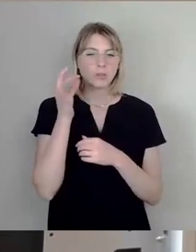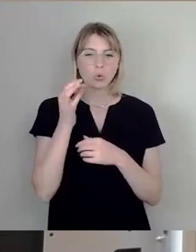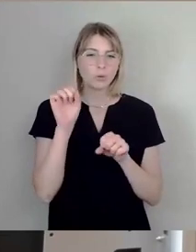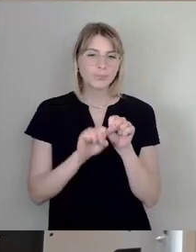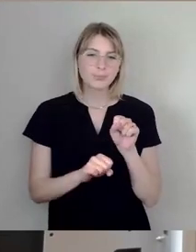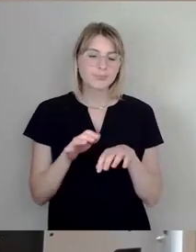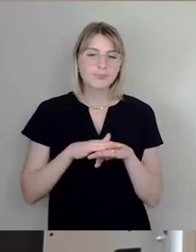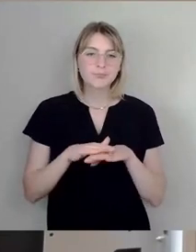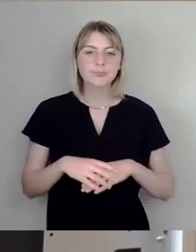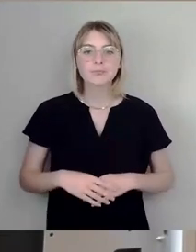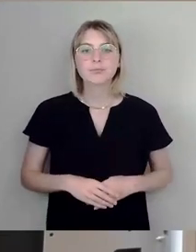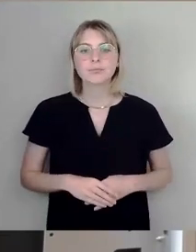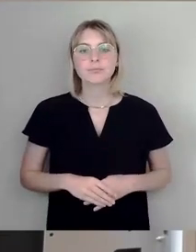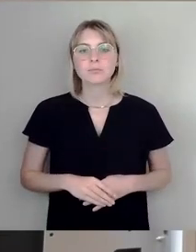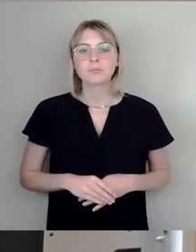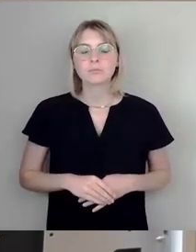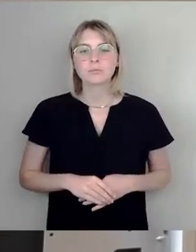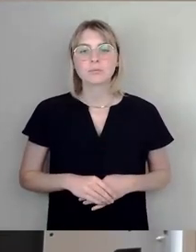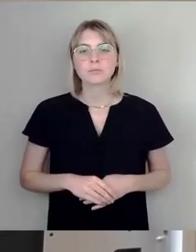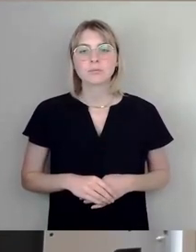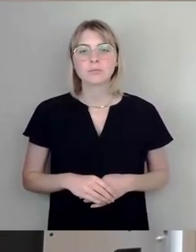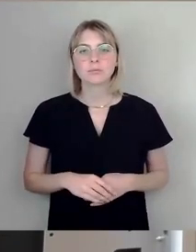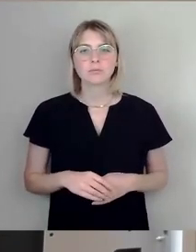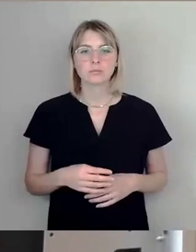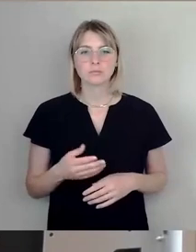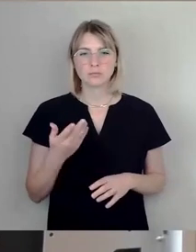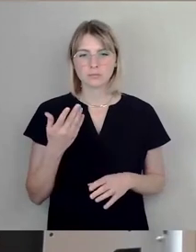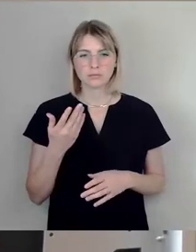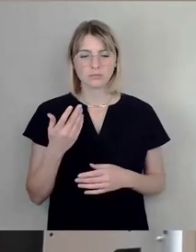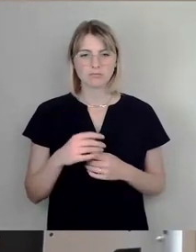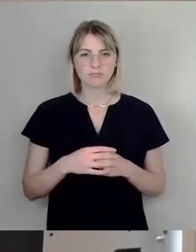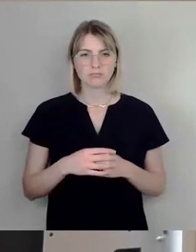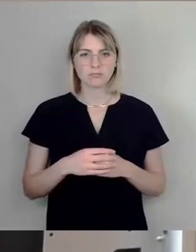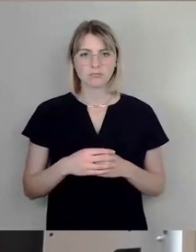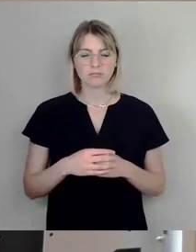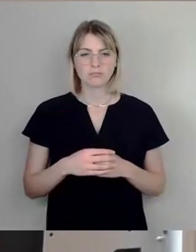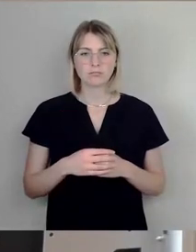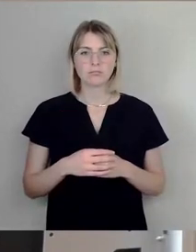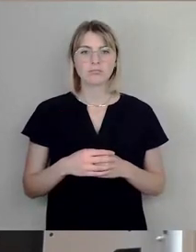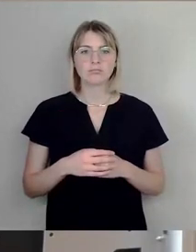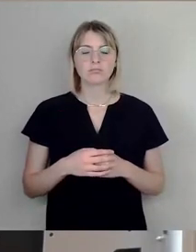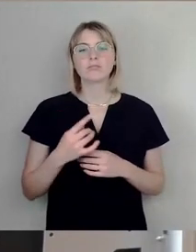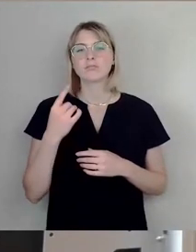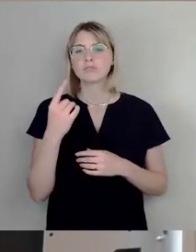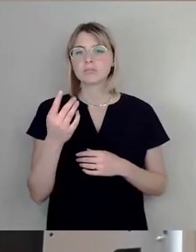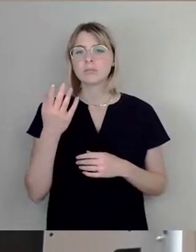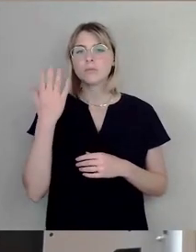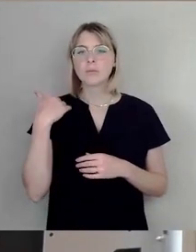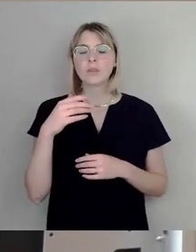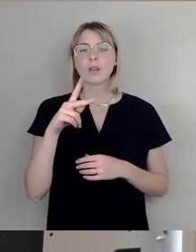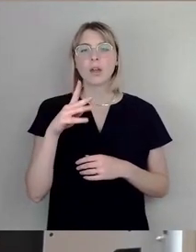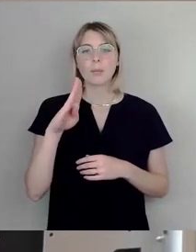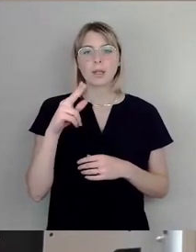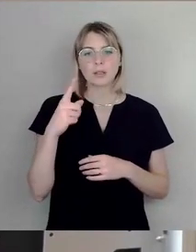1906 geboren, in den 20er Jahren Kunst studiert, in die KPD eingetreten. Sie hat dann relativ zeitig